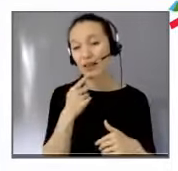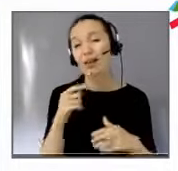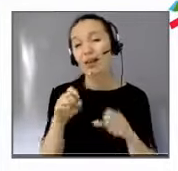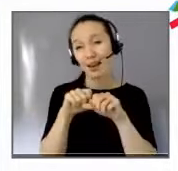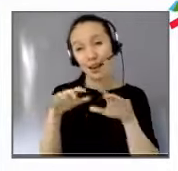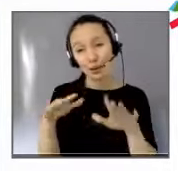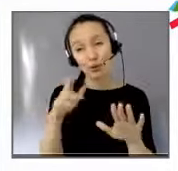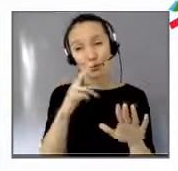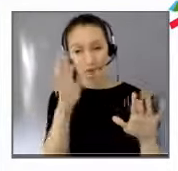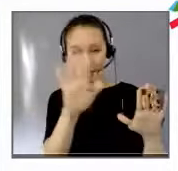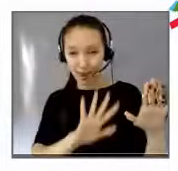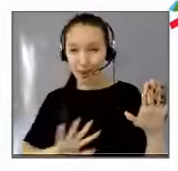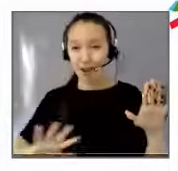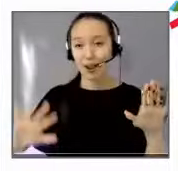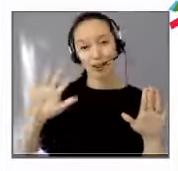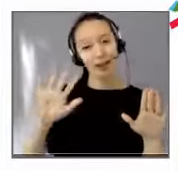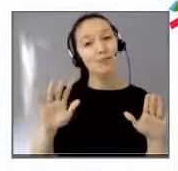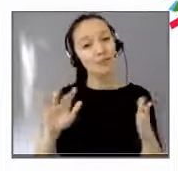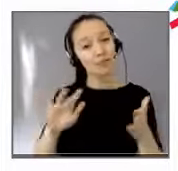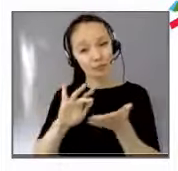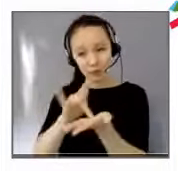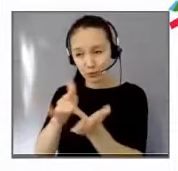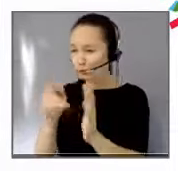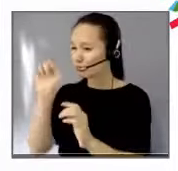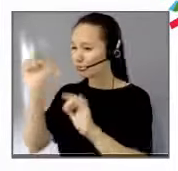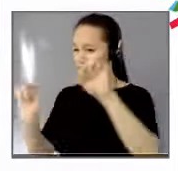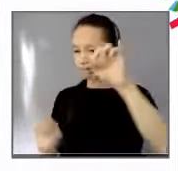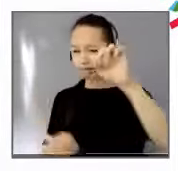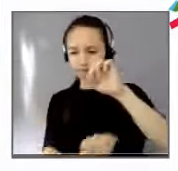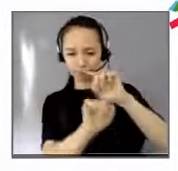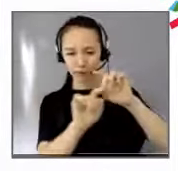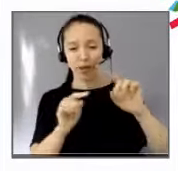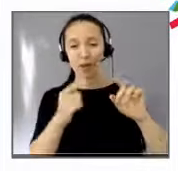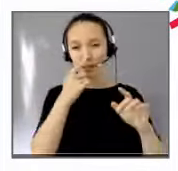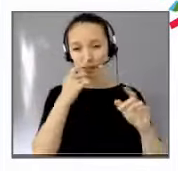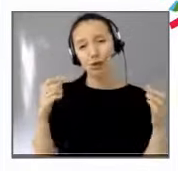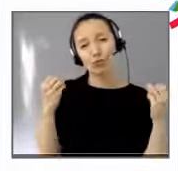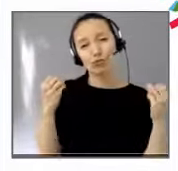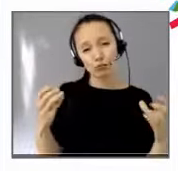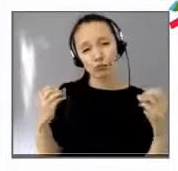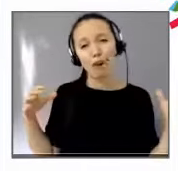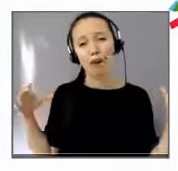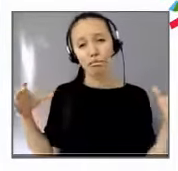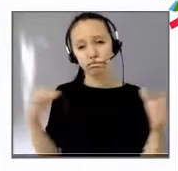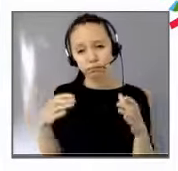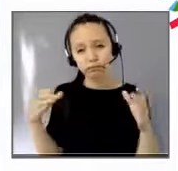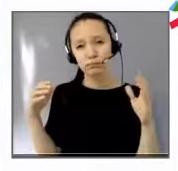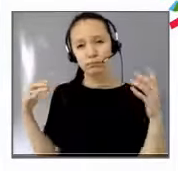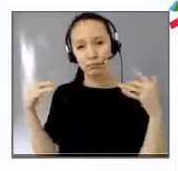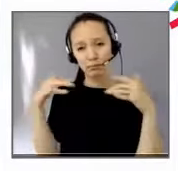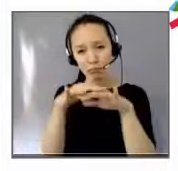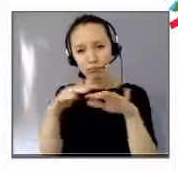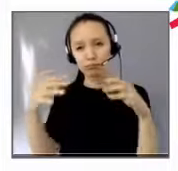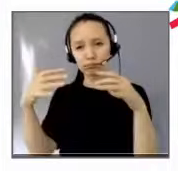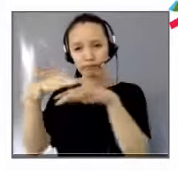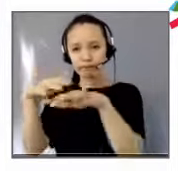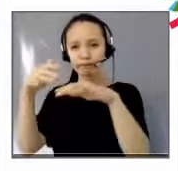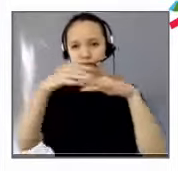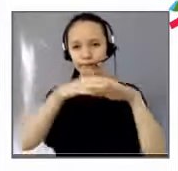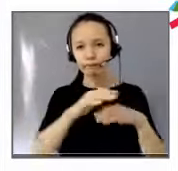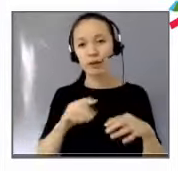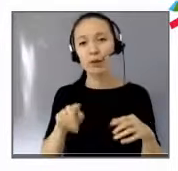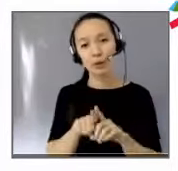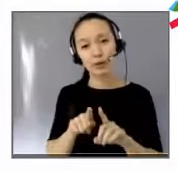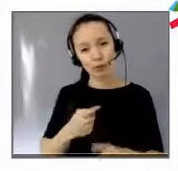sur les territoires, qui se réunit très régulièrement. Effectivement, on va poursuivre nos actions avec